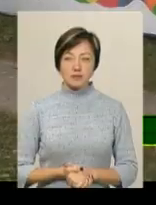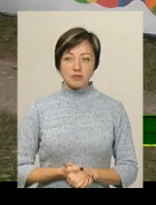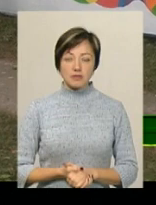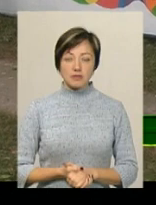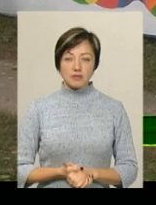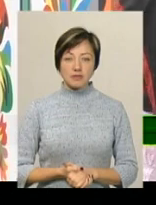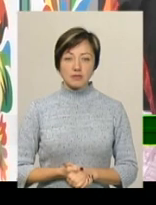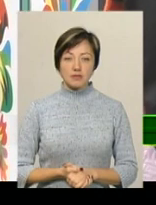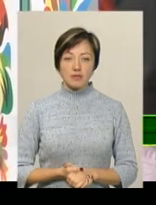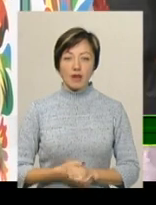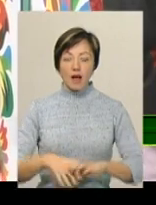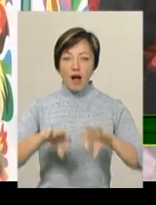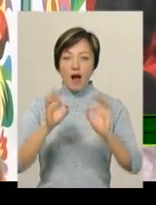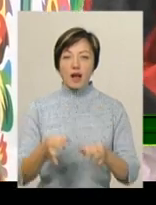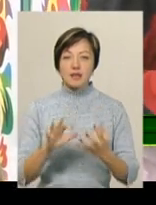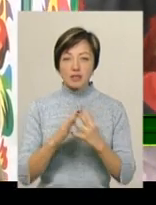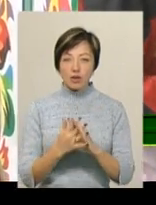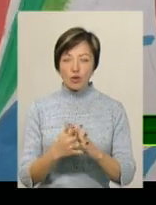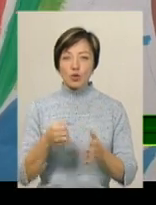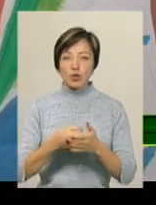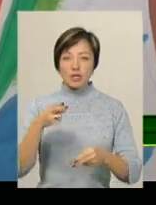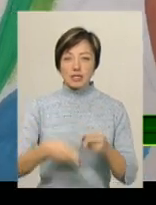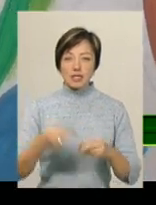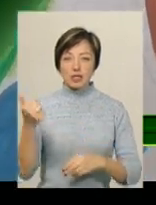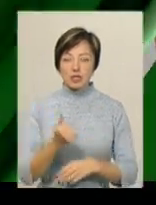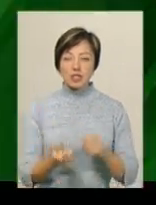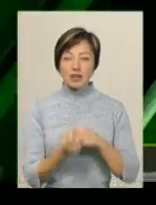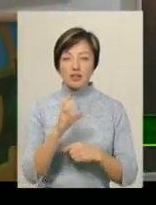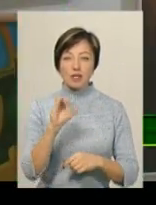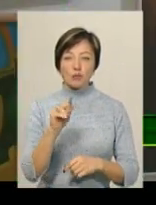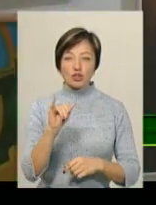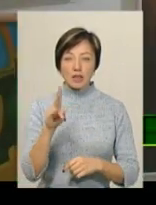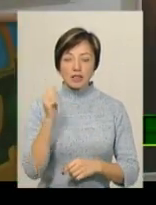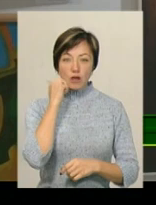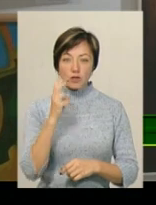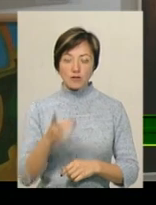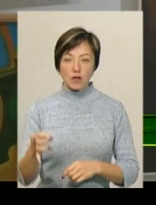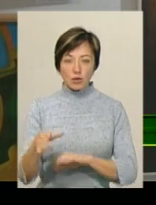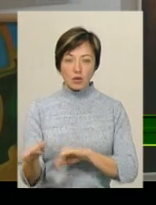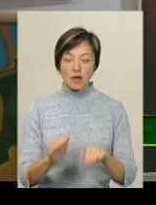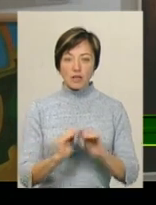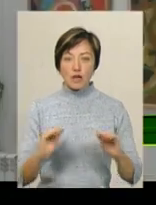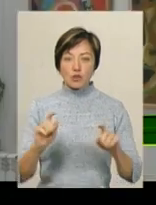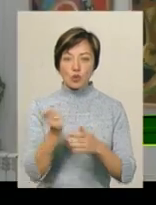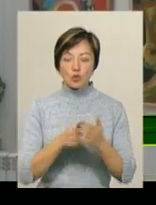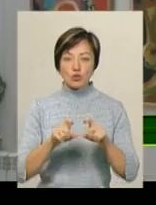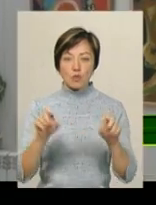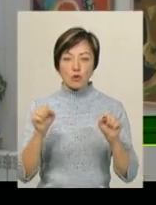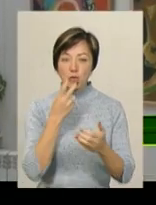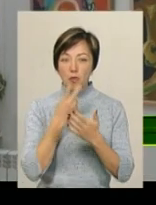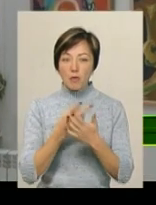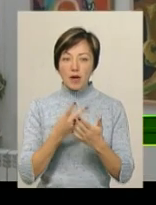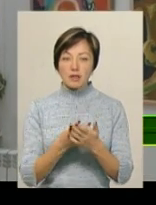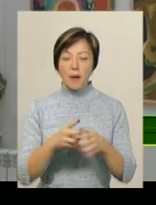Арт-село до кінця тижня з'явиться в самчиках Старокостянтинівського району. У Хмельницькій дитячій художній школі можна побачити мелодію